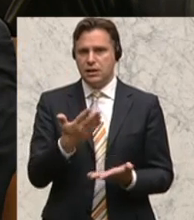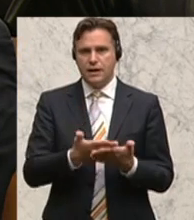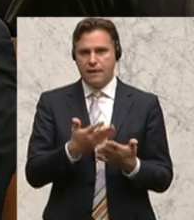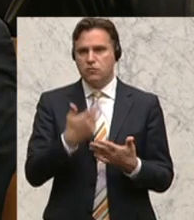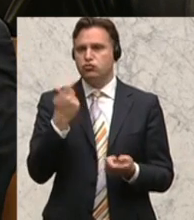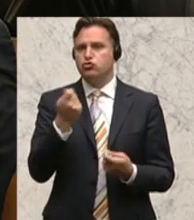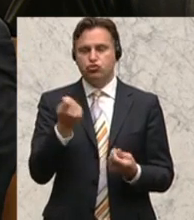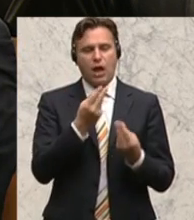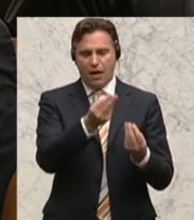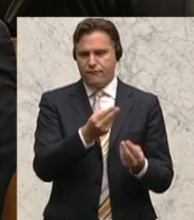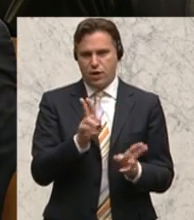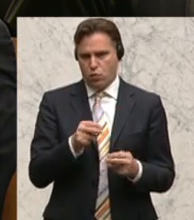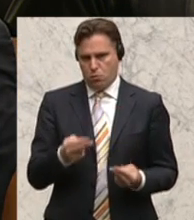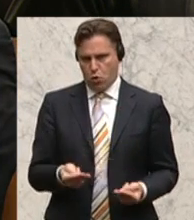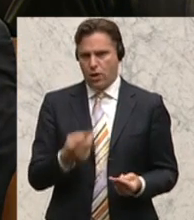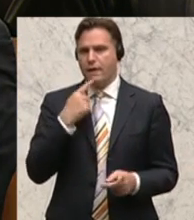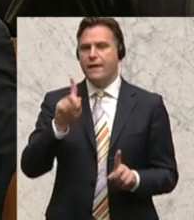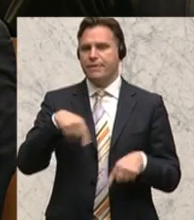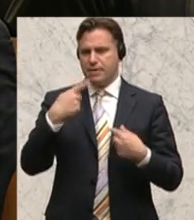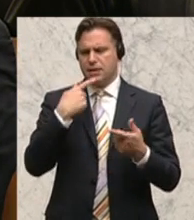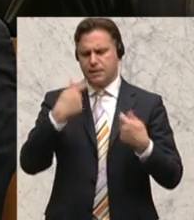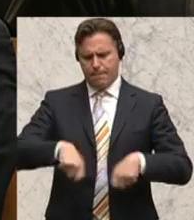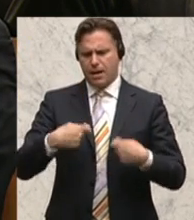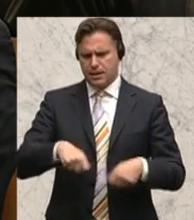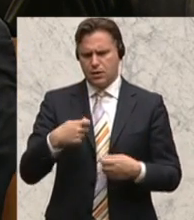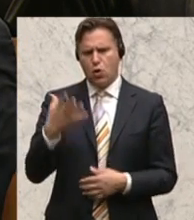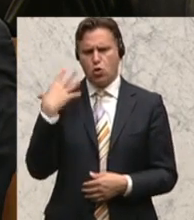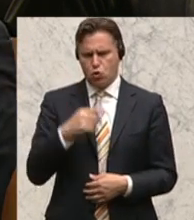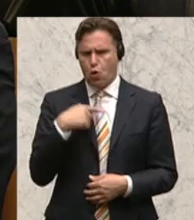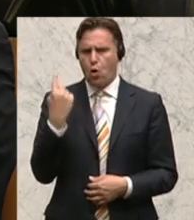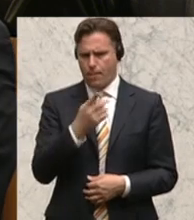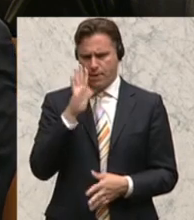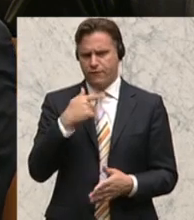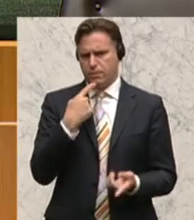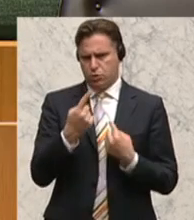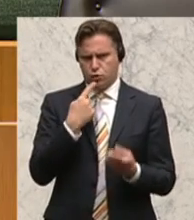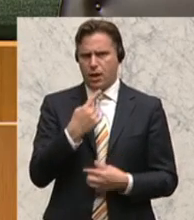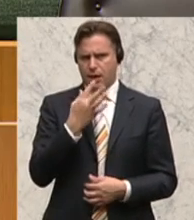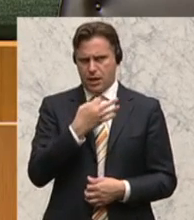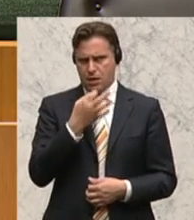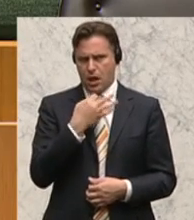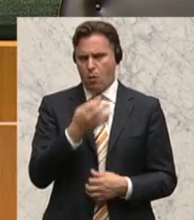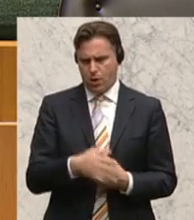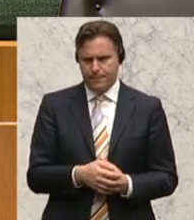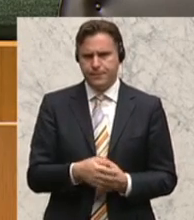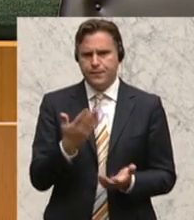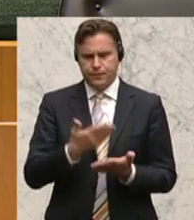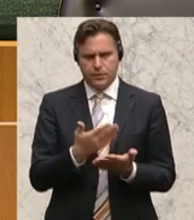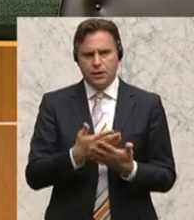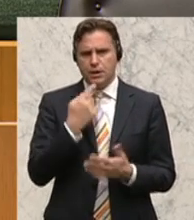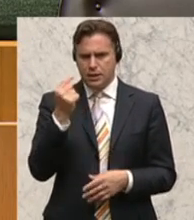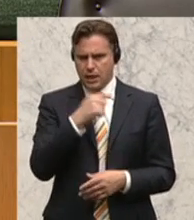Thema in der nächsten Präsidiale selbstverständlich einmal miteinander ausführlich besprechen. Ich glaube, das ist der richtige Ort dafür,